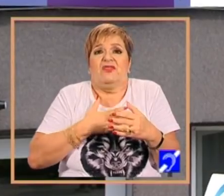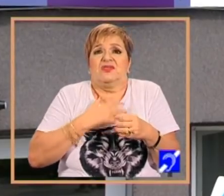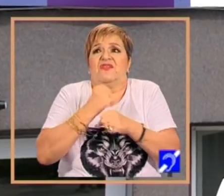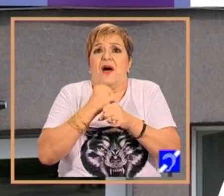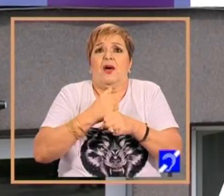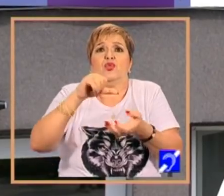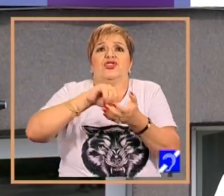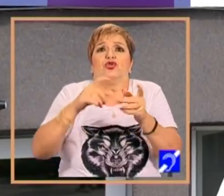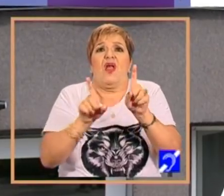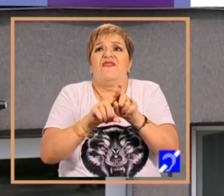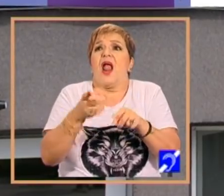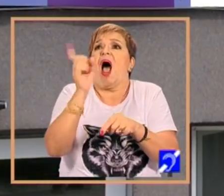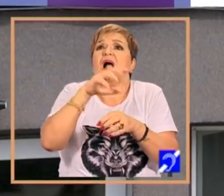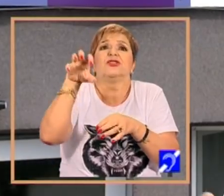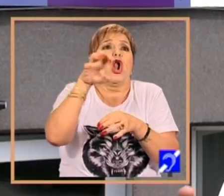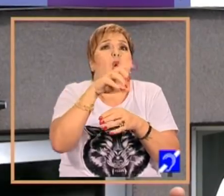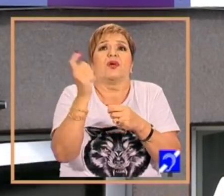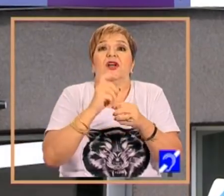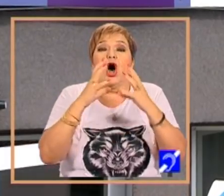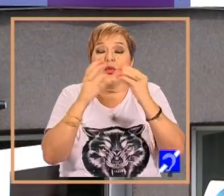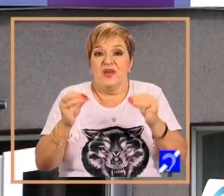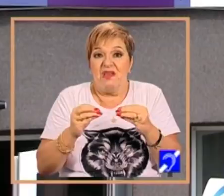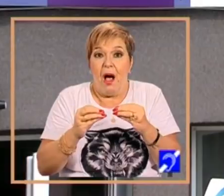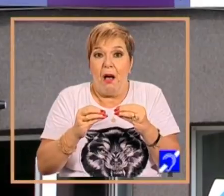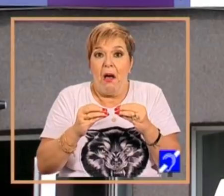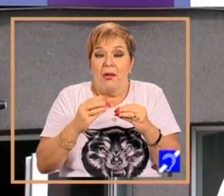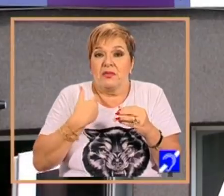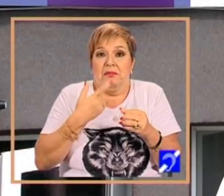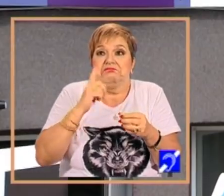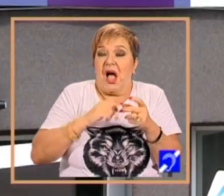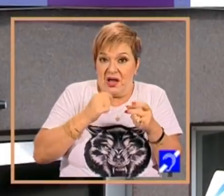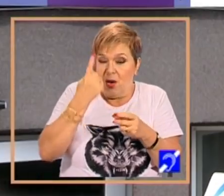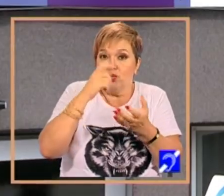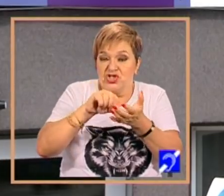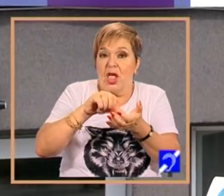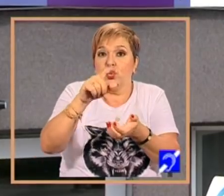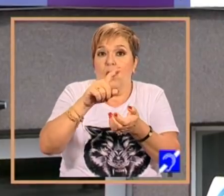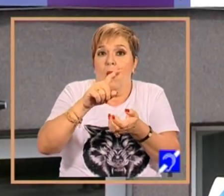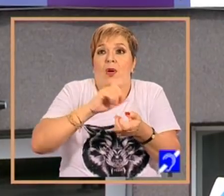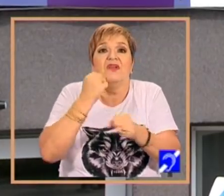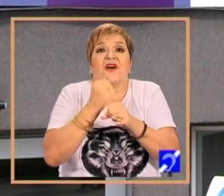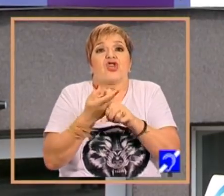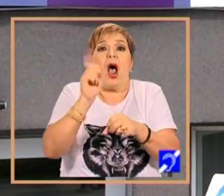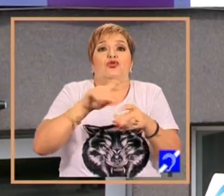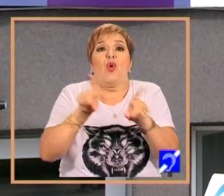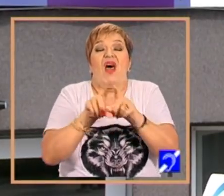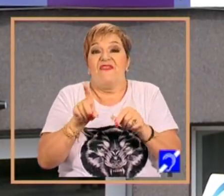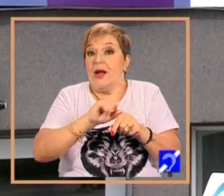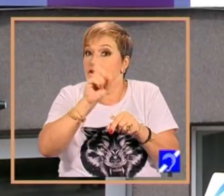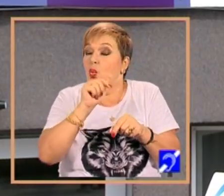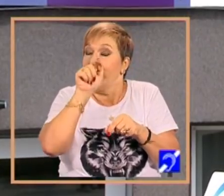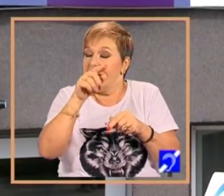mai există în România, că dacă există nu trebuie neapărat să-l mai faci odată. Am căutat să-l facem